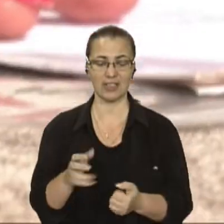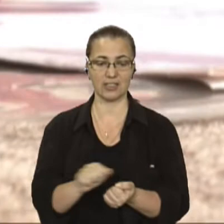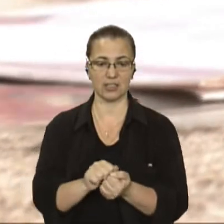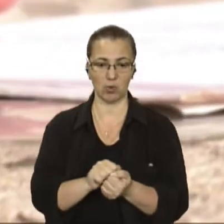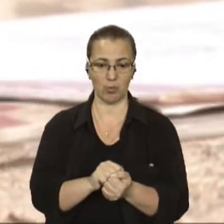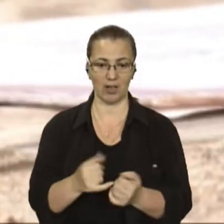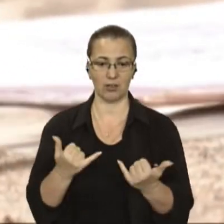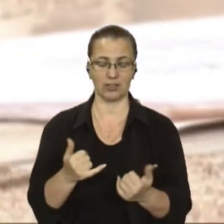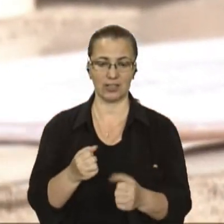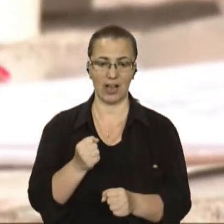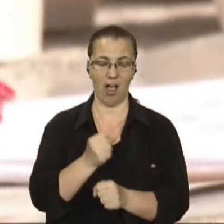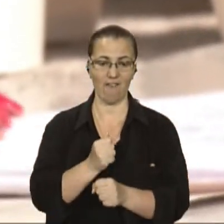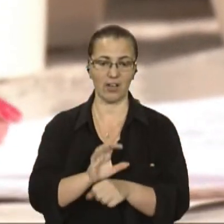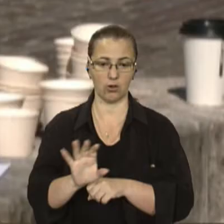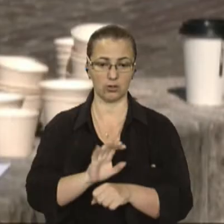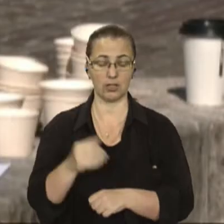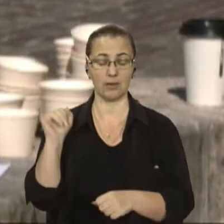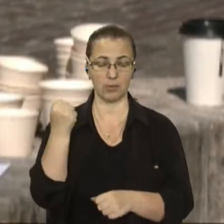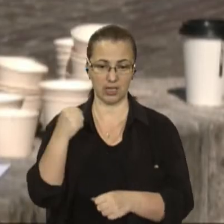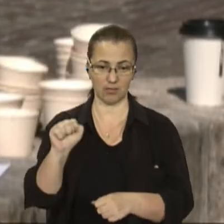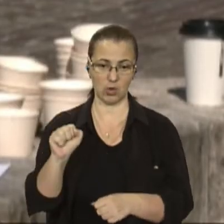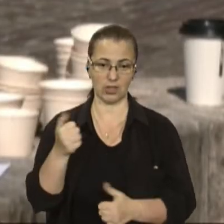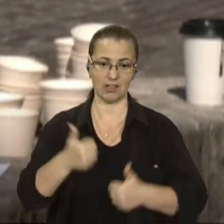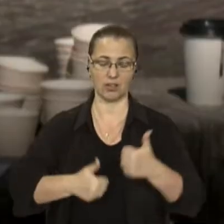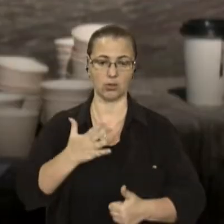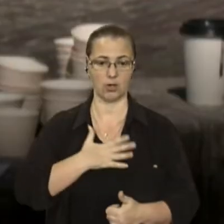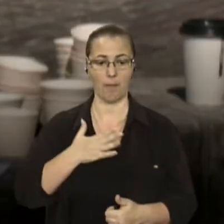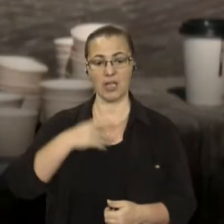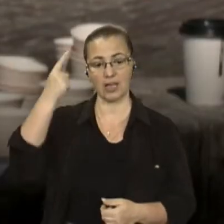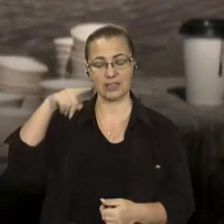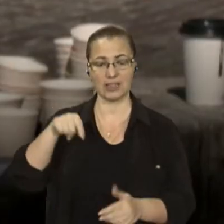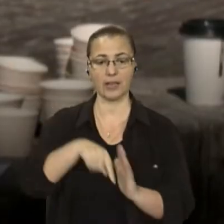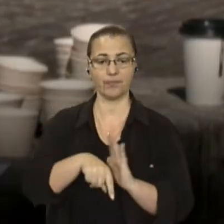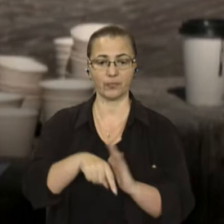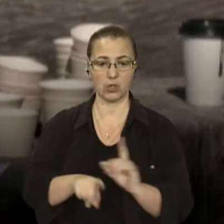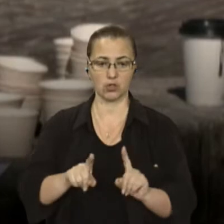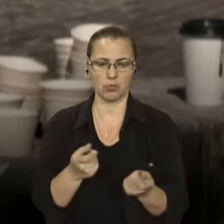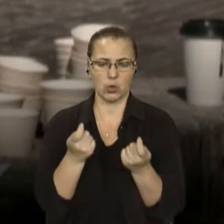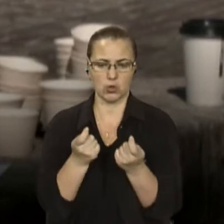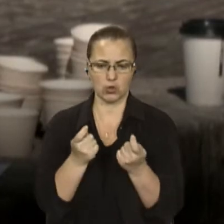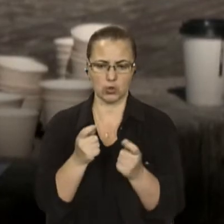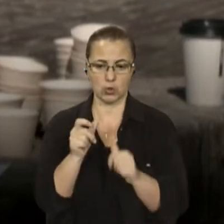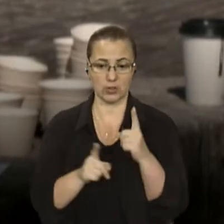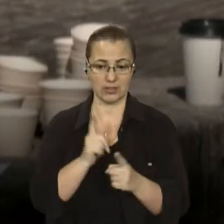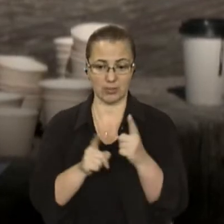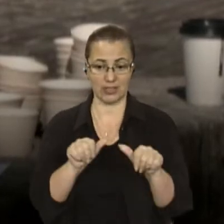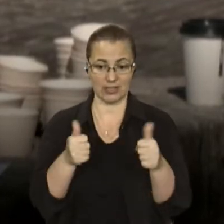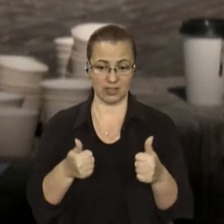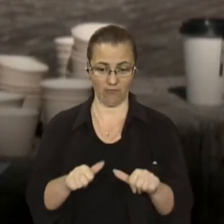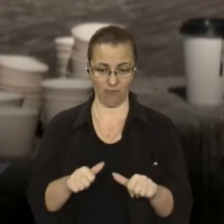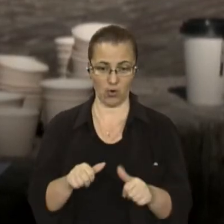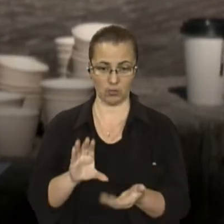і перемогла в міжнародному конкурсі в Канаді. Моя ідея полягає в тому, щоб за рахунок незначної зміни форми у цього стаканчика